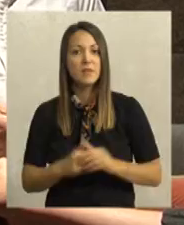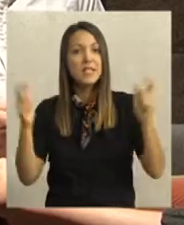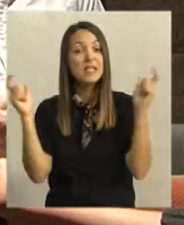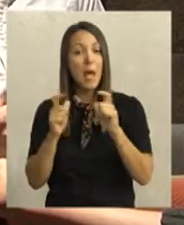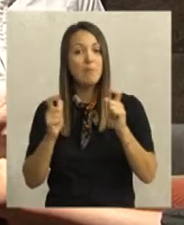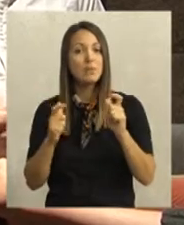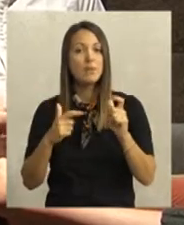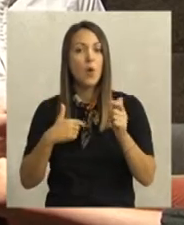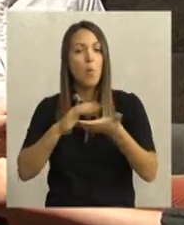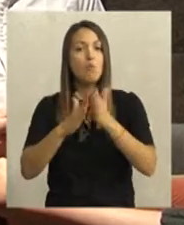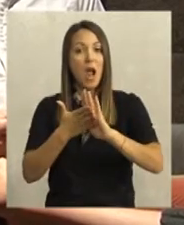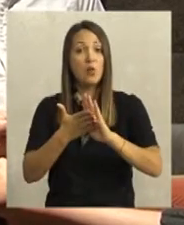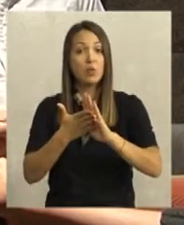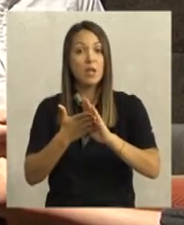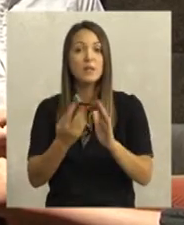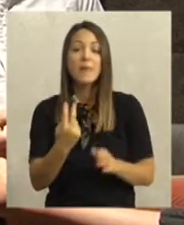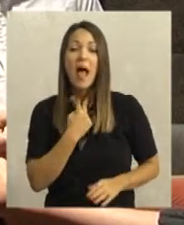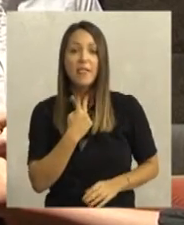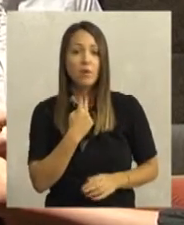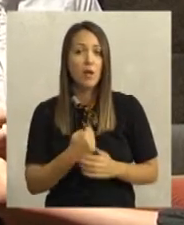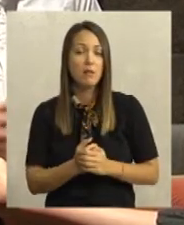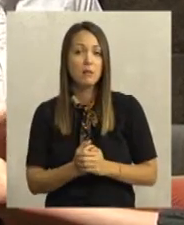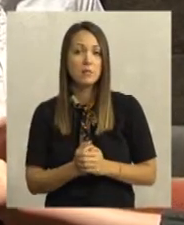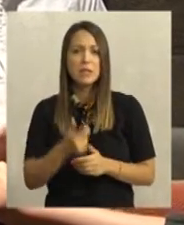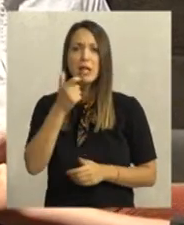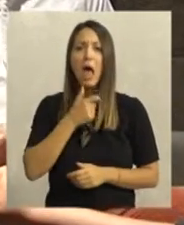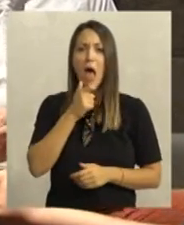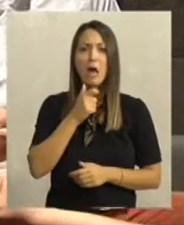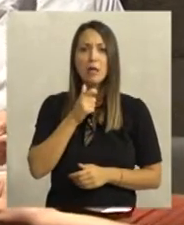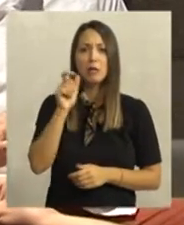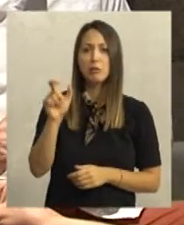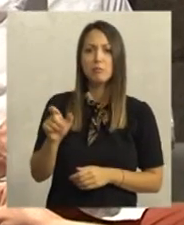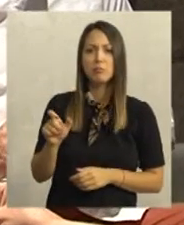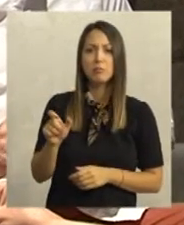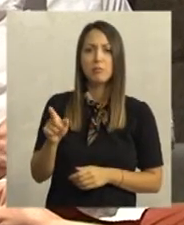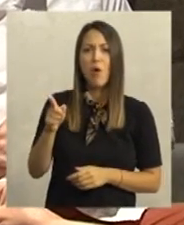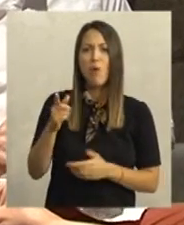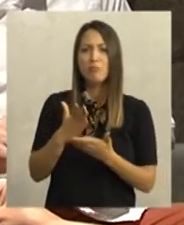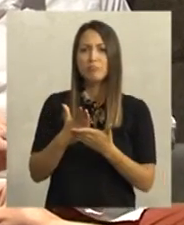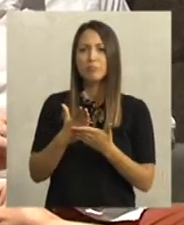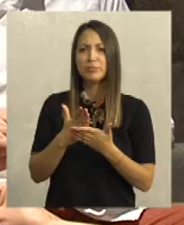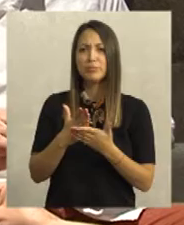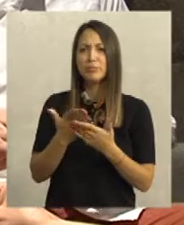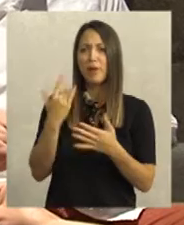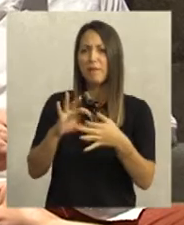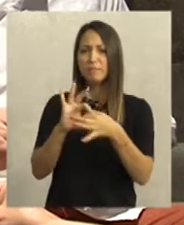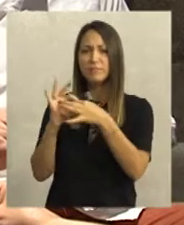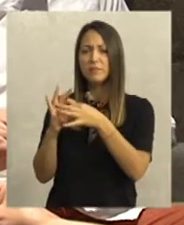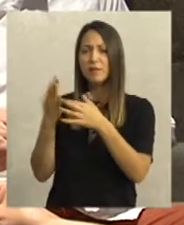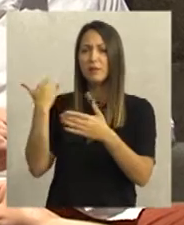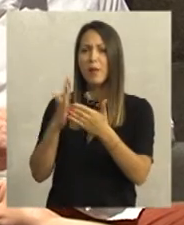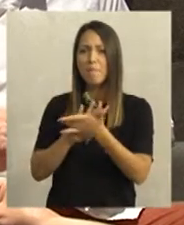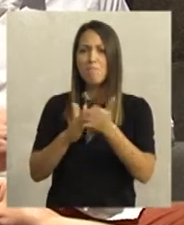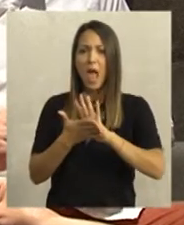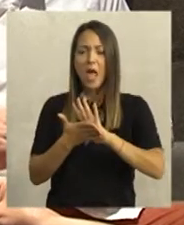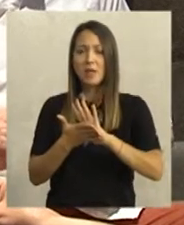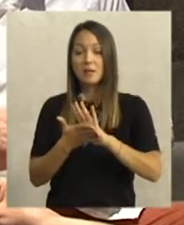Zabavljam se, to jest u braku sam sa advokatom, starijim, koji ima onako neku burnu vezu prethodnu, to jest